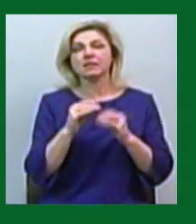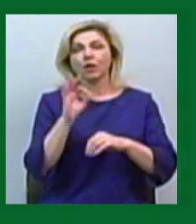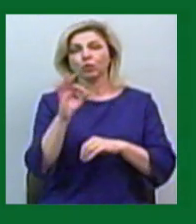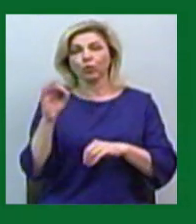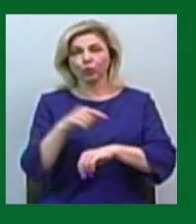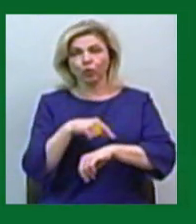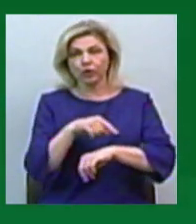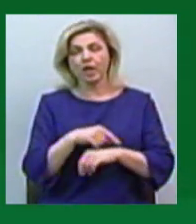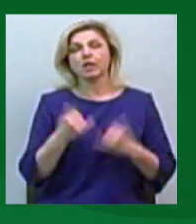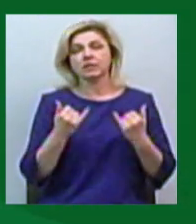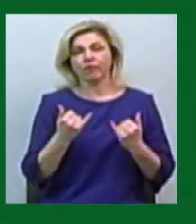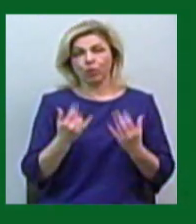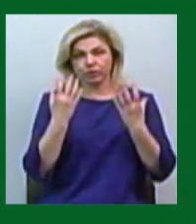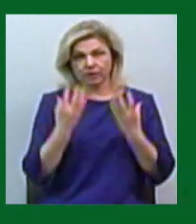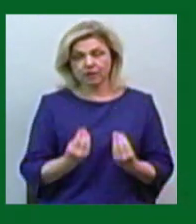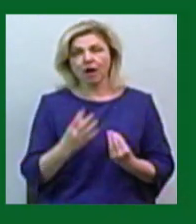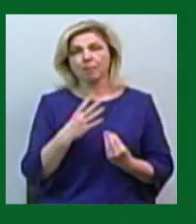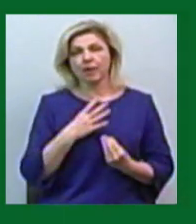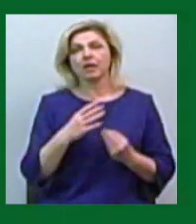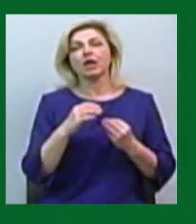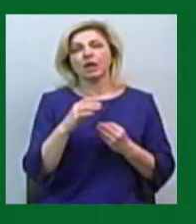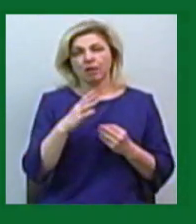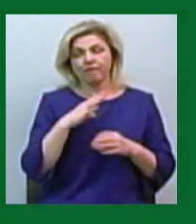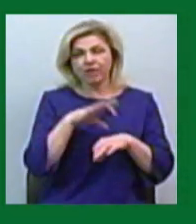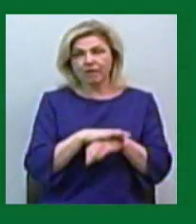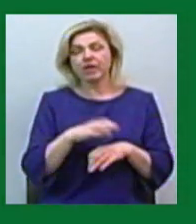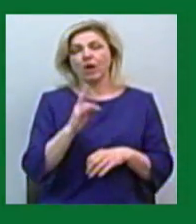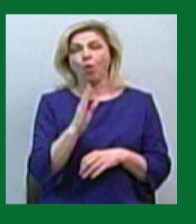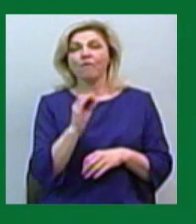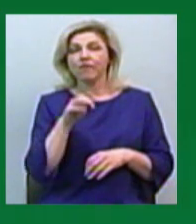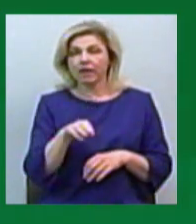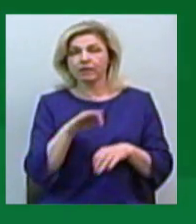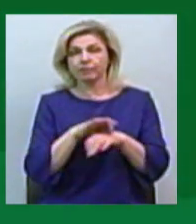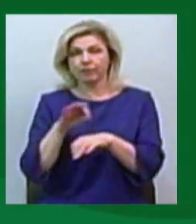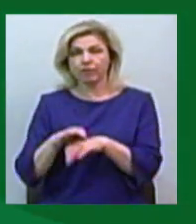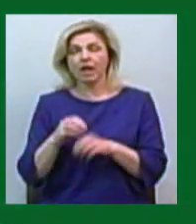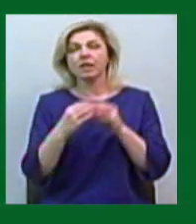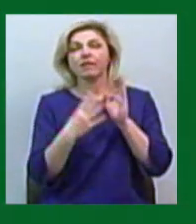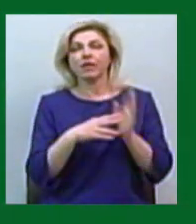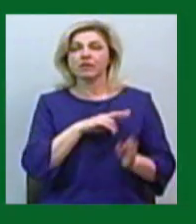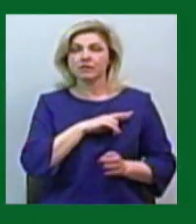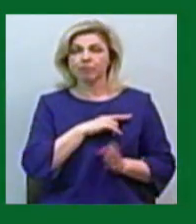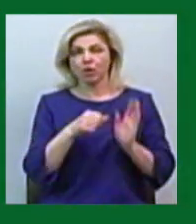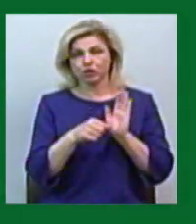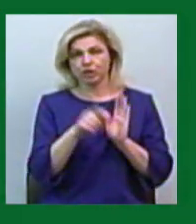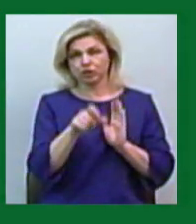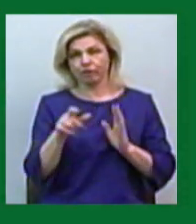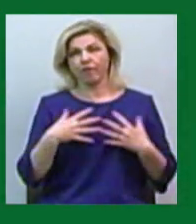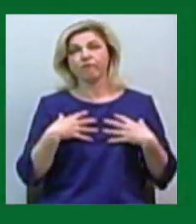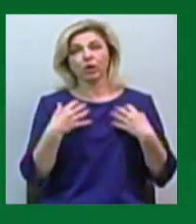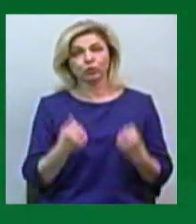480 людей, у яких виявили COVID-19. 11 випадків смертельні, 6-ро пацієнтів одужали.